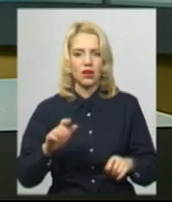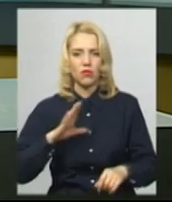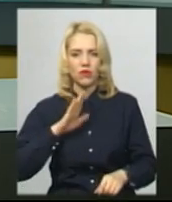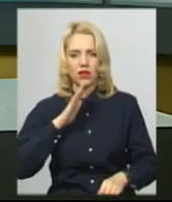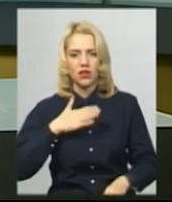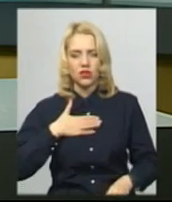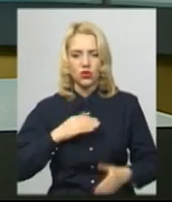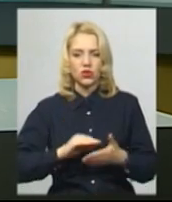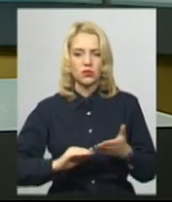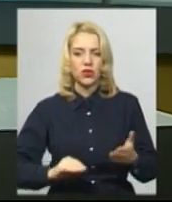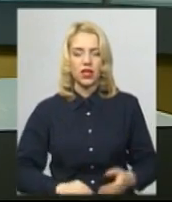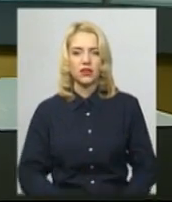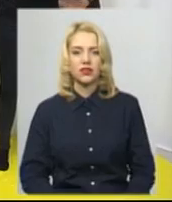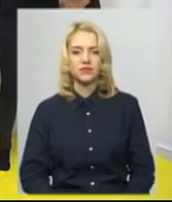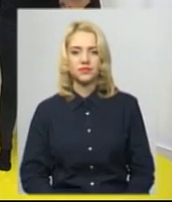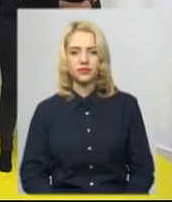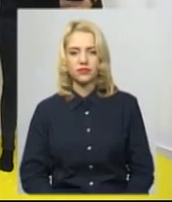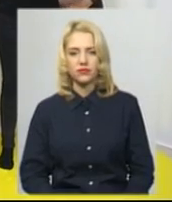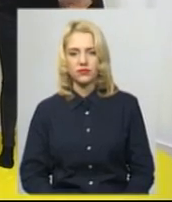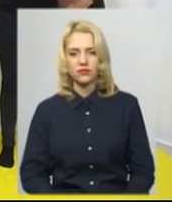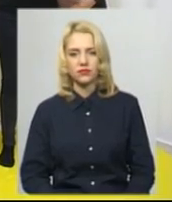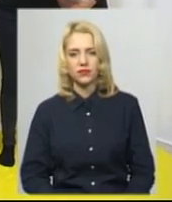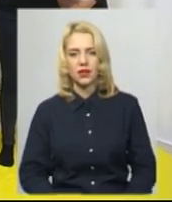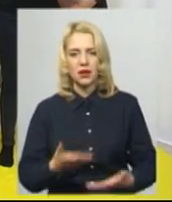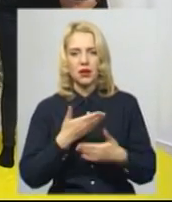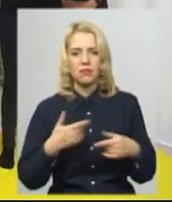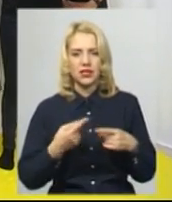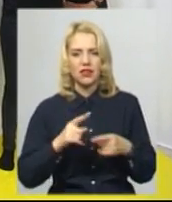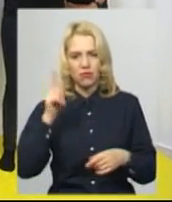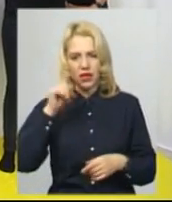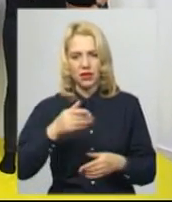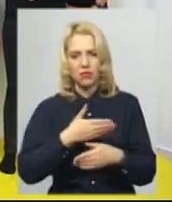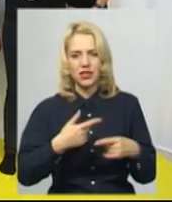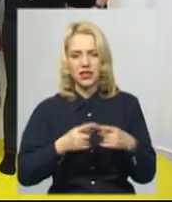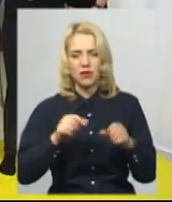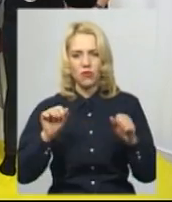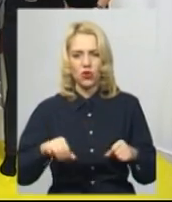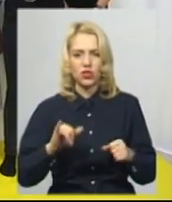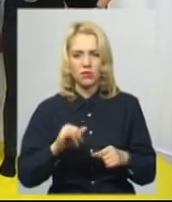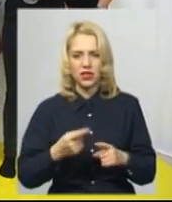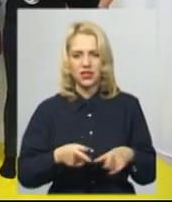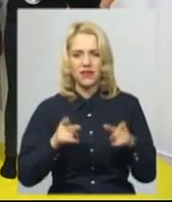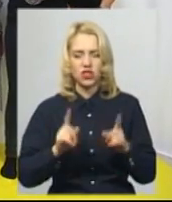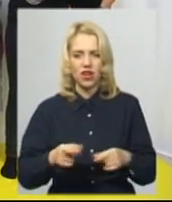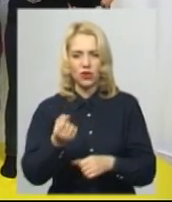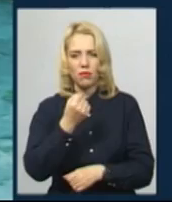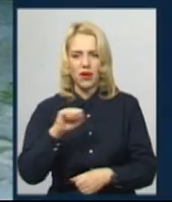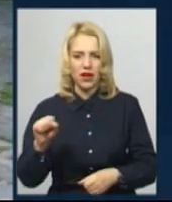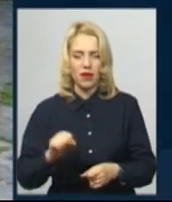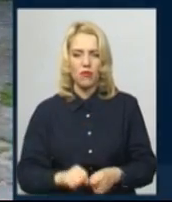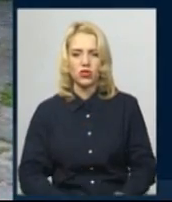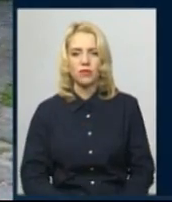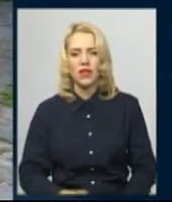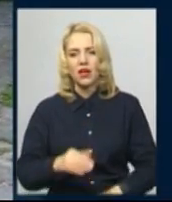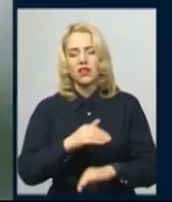Андрій Гуменний. Ми все вміємо, ми все зможемо і, звичайно, переможемо. На